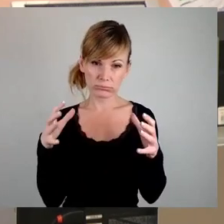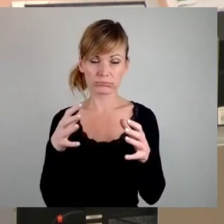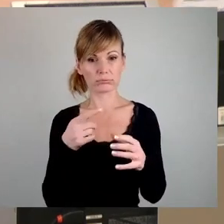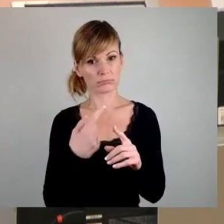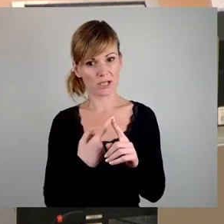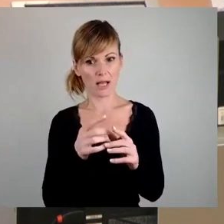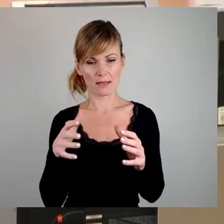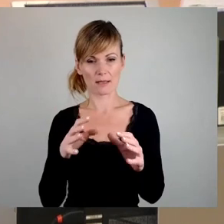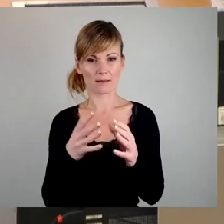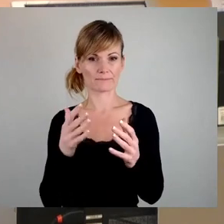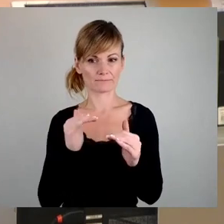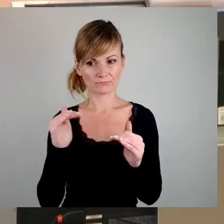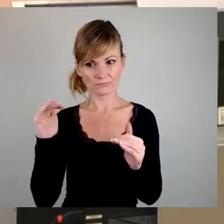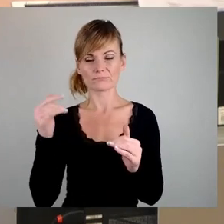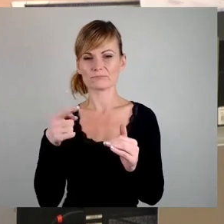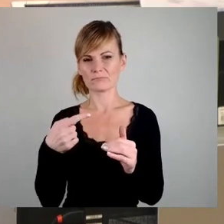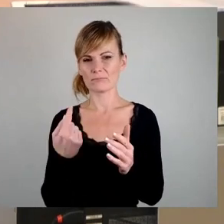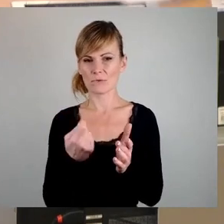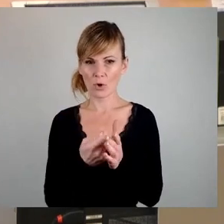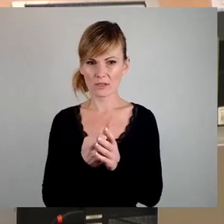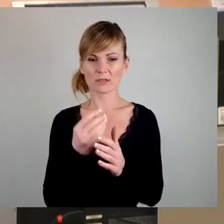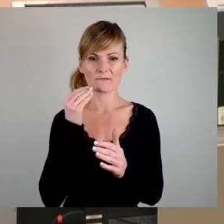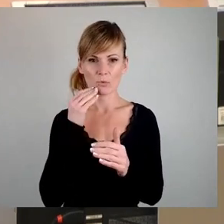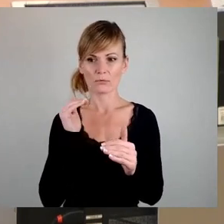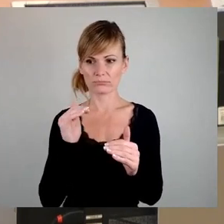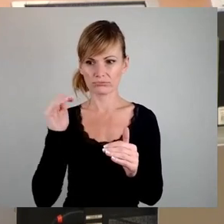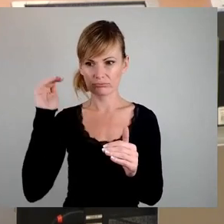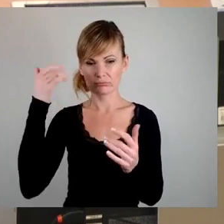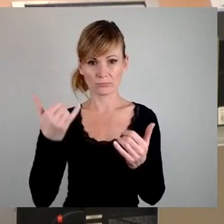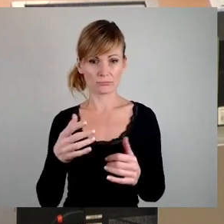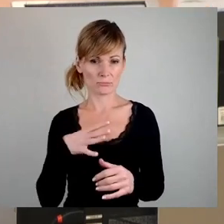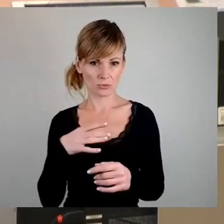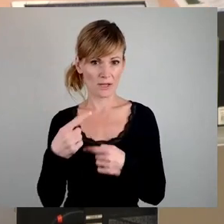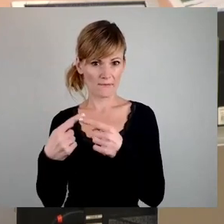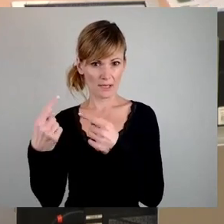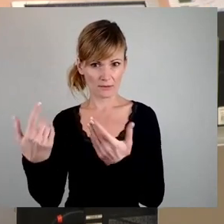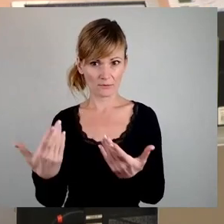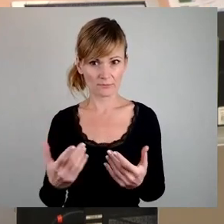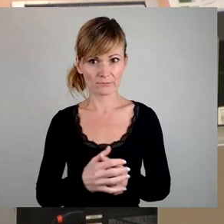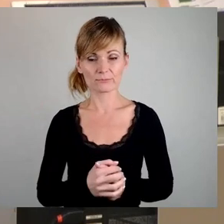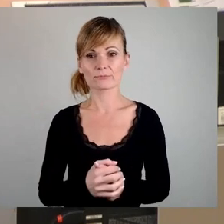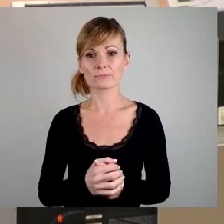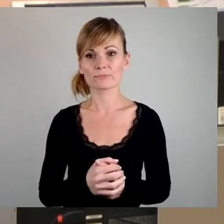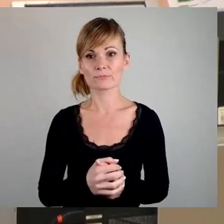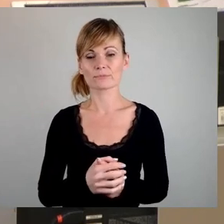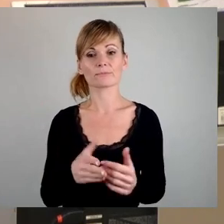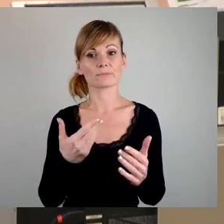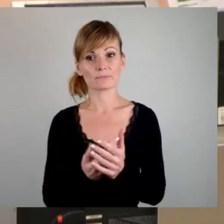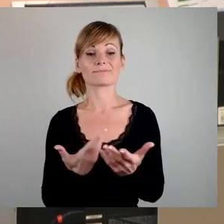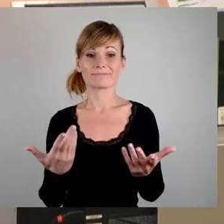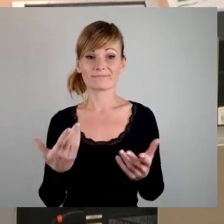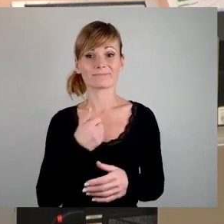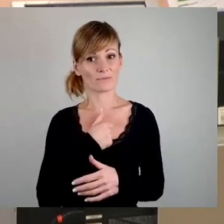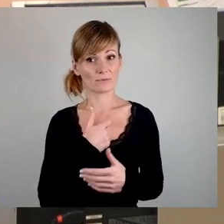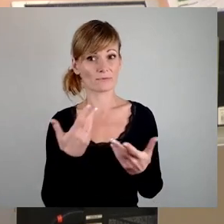Anbetracht der steigenden Wohnkosten, die wir aktuell verzeichnen. und dass traurigerweise mittlerweile